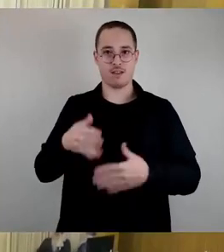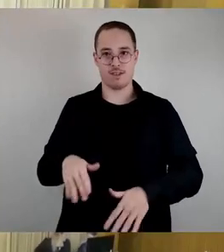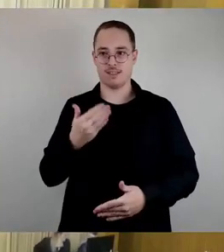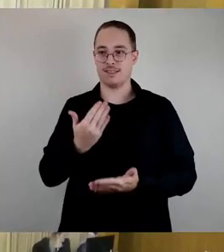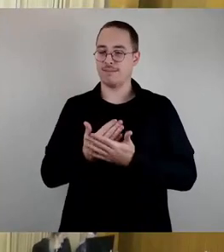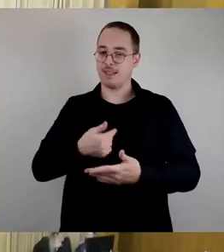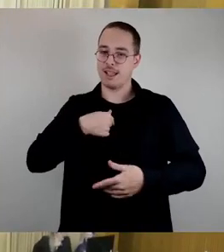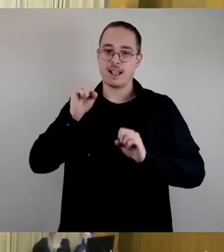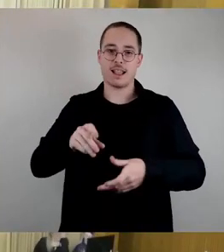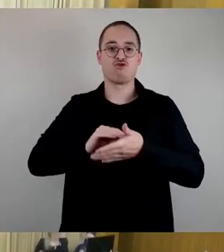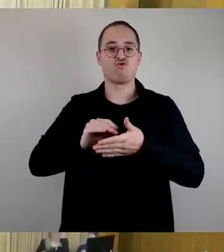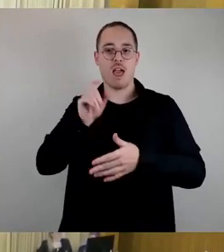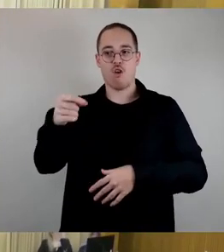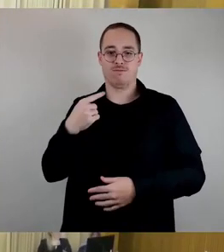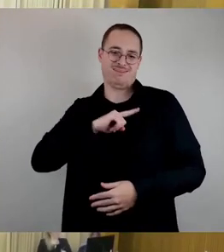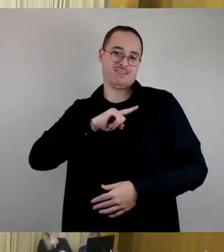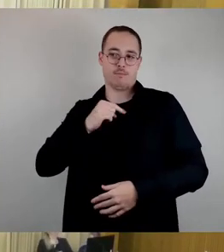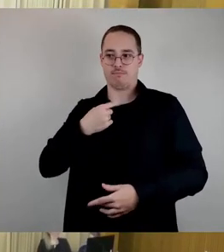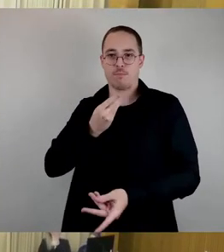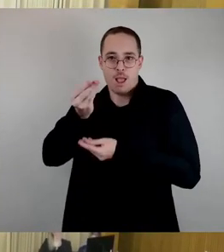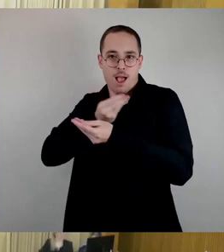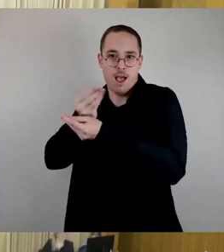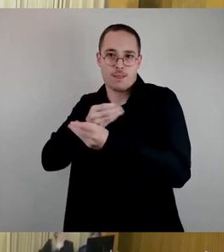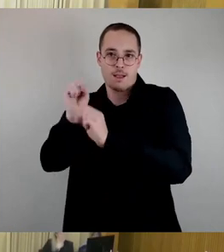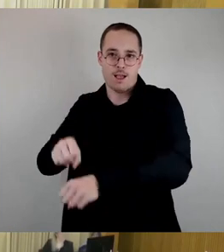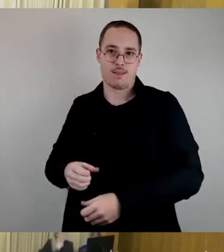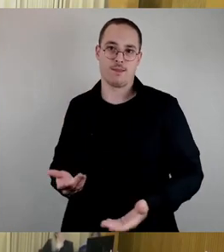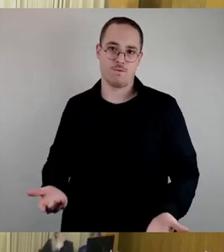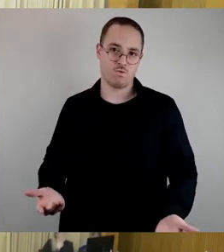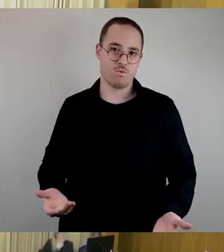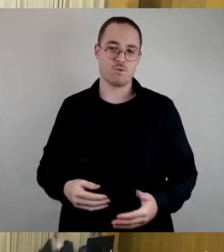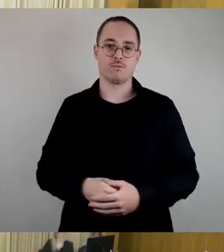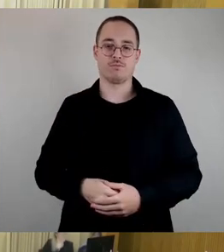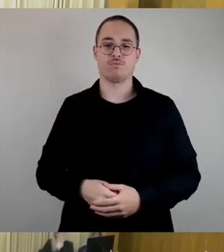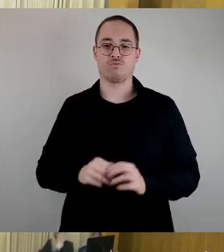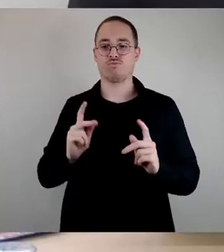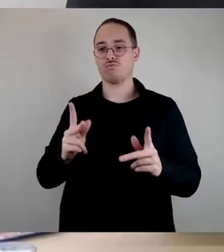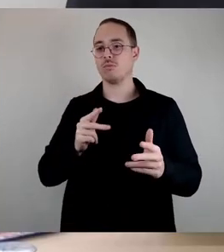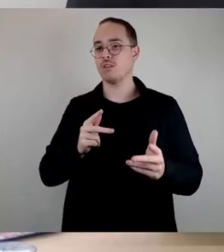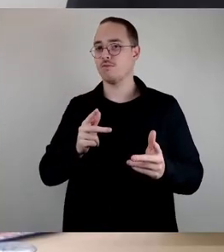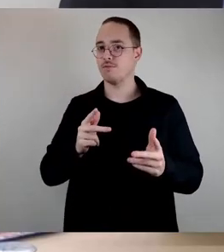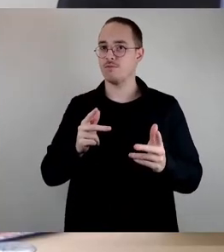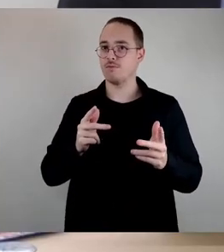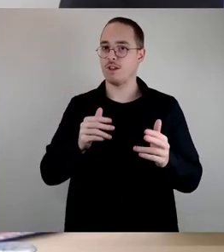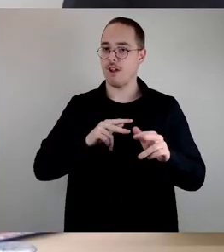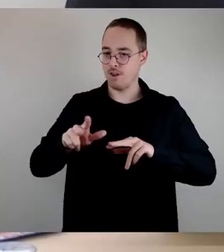Soweit das Statement mit der Verwaltung und jetzt zwei Schlusssätze von Frau Abel.